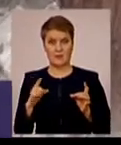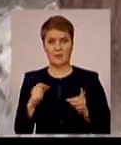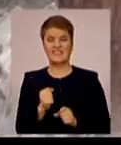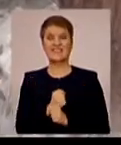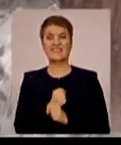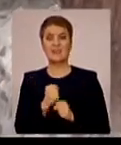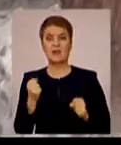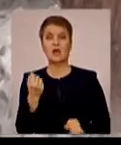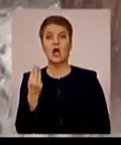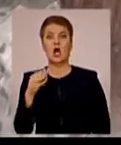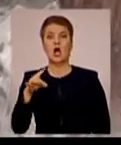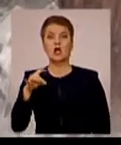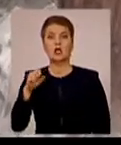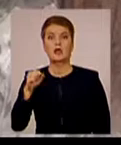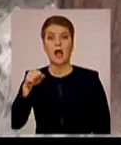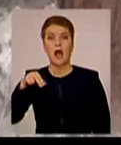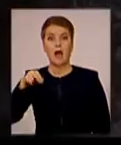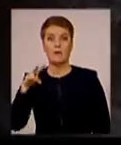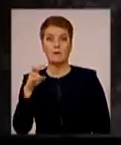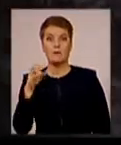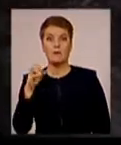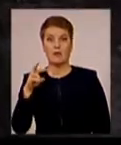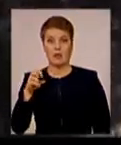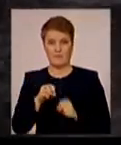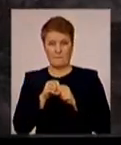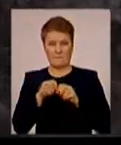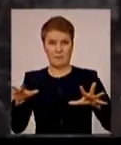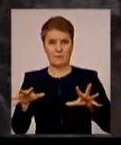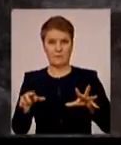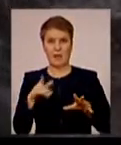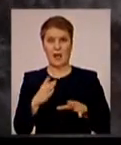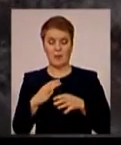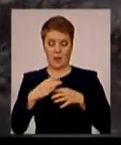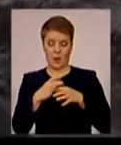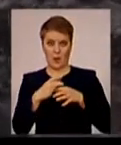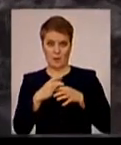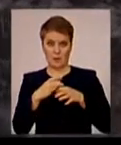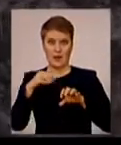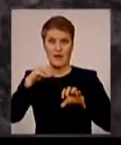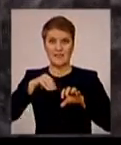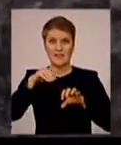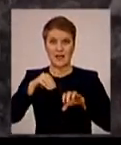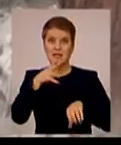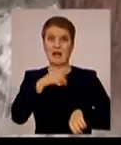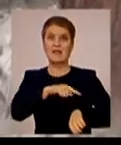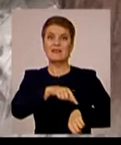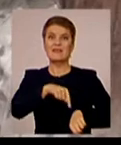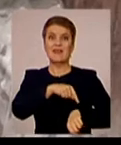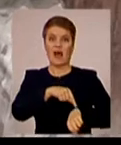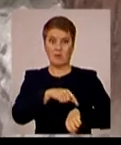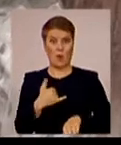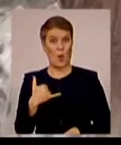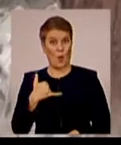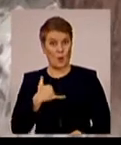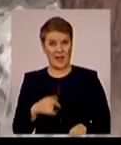зривається шрапнелю зверху. В нього є таке кольцо, на якому виставляється таймер. У нас таких снарядів мало. А вони луцюють,